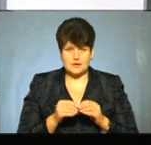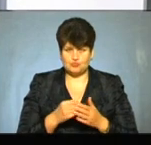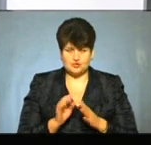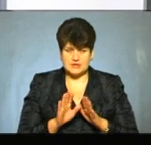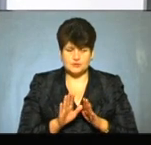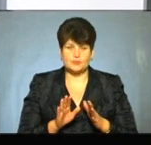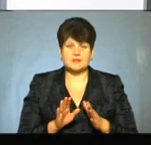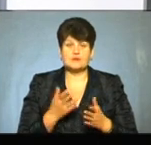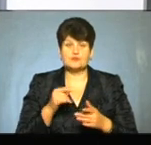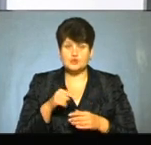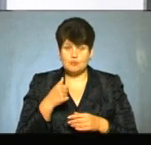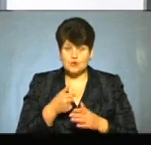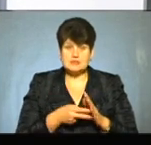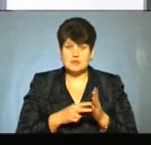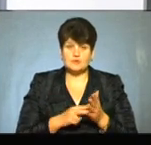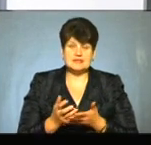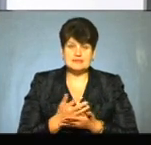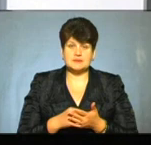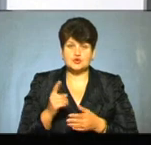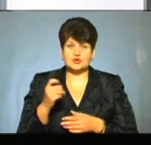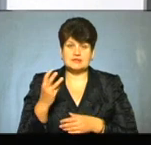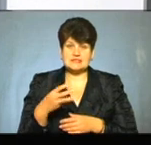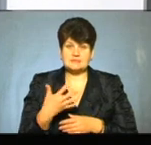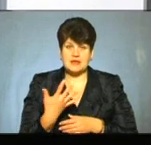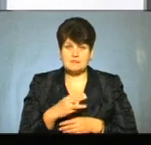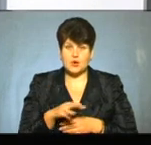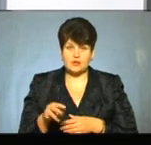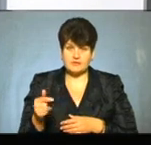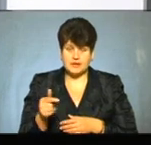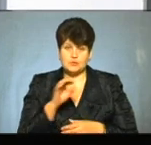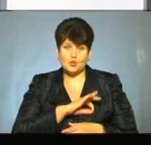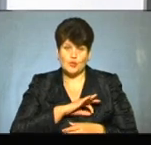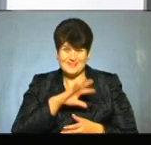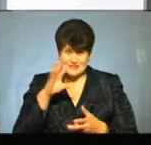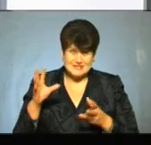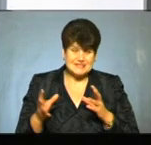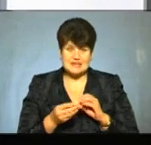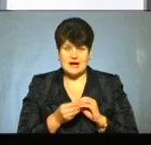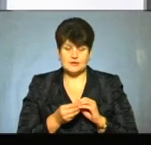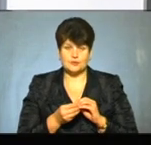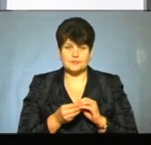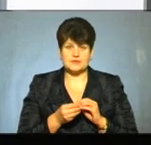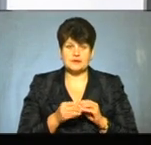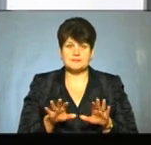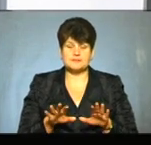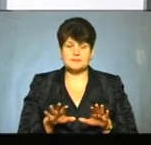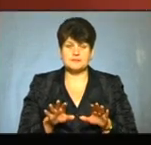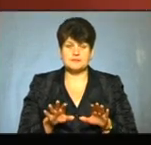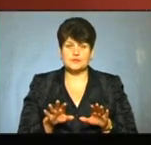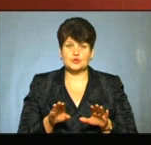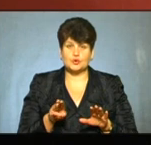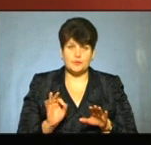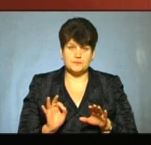бюджету. Якщо ми в цьому році планували зібрати 135 мільйонів гривень доходів загального фонду, це місцеві кошти,